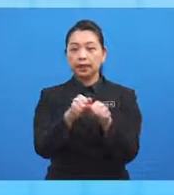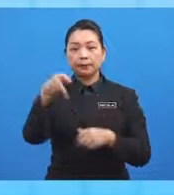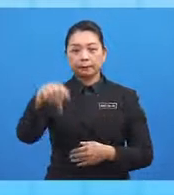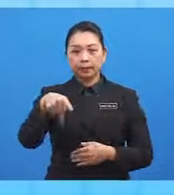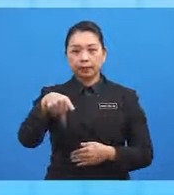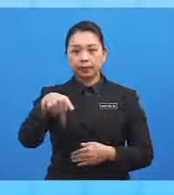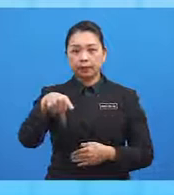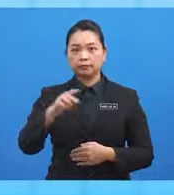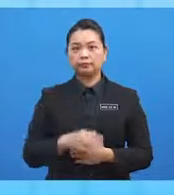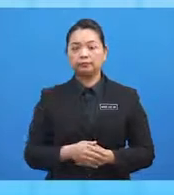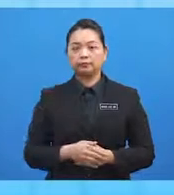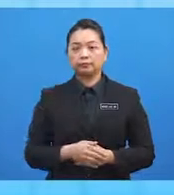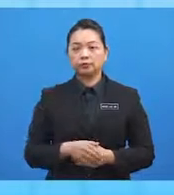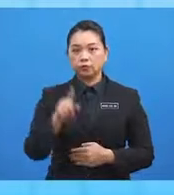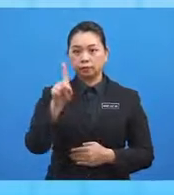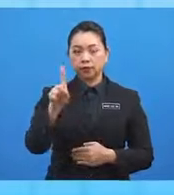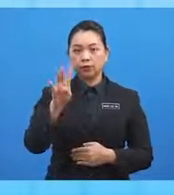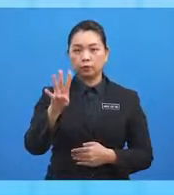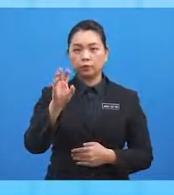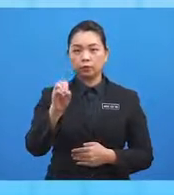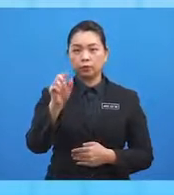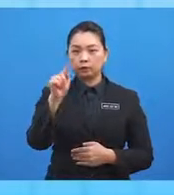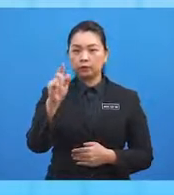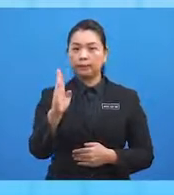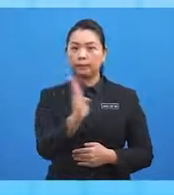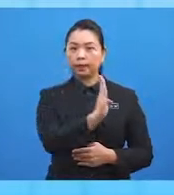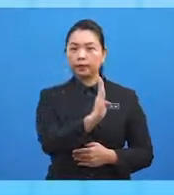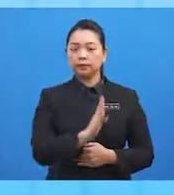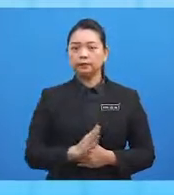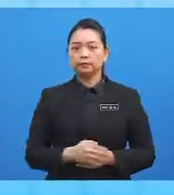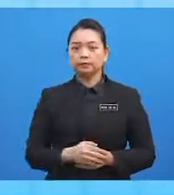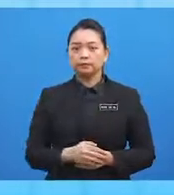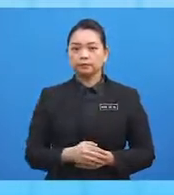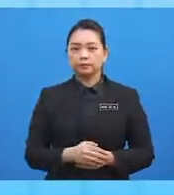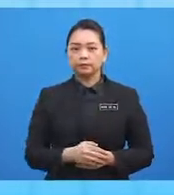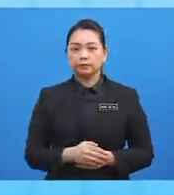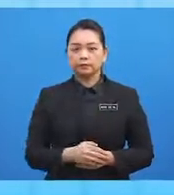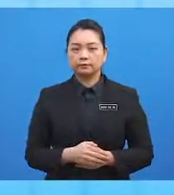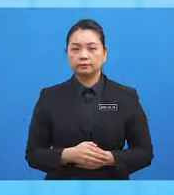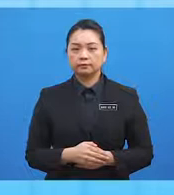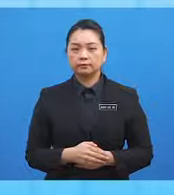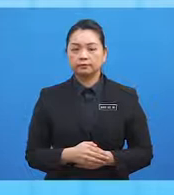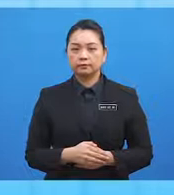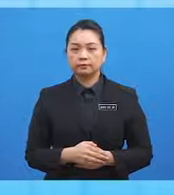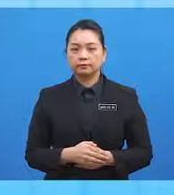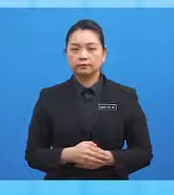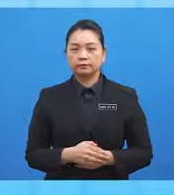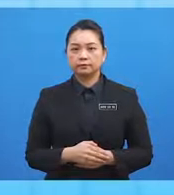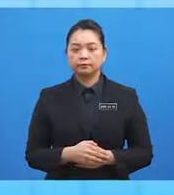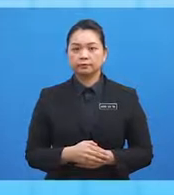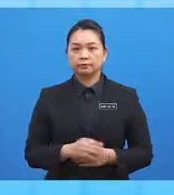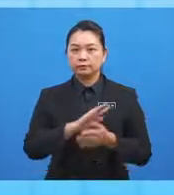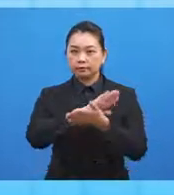iaitu 140 darjah ke barat garisan UGS. Maka,